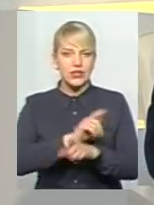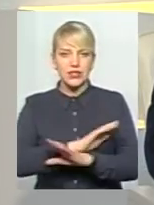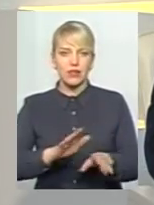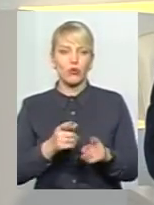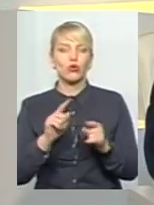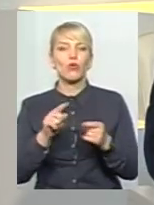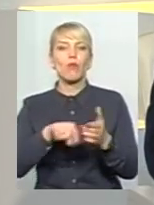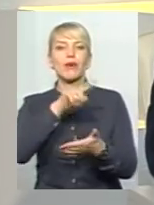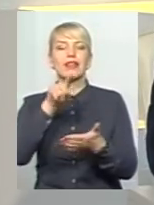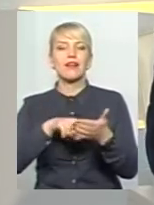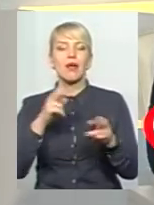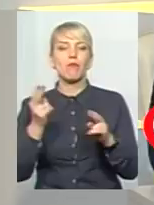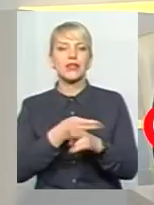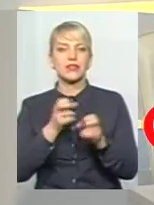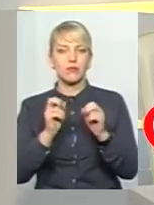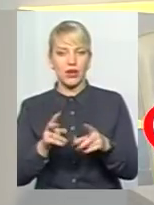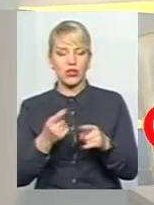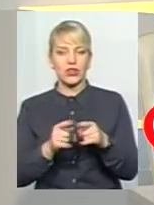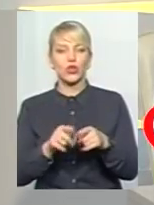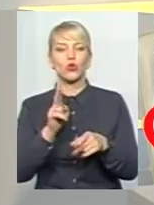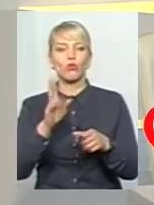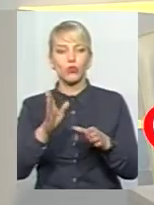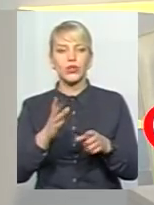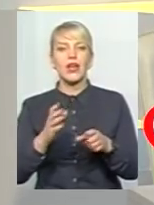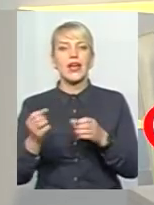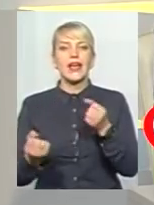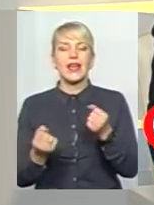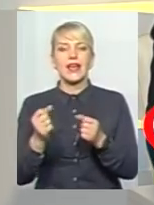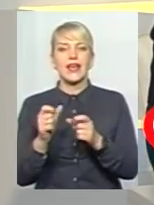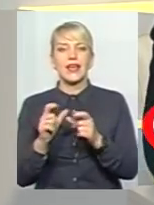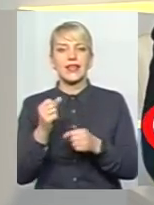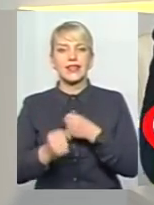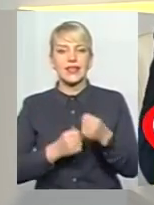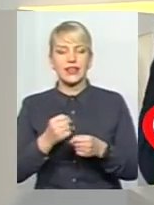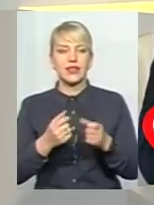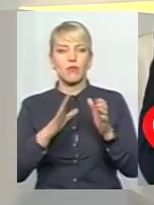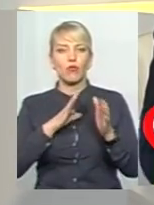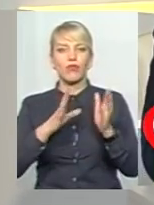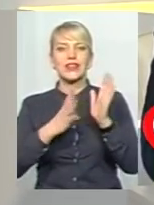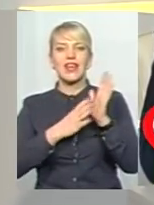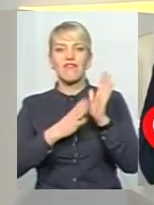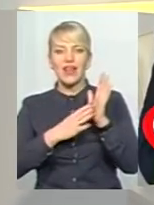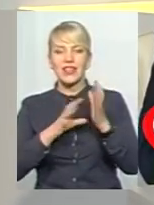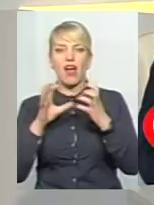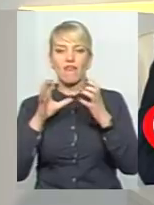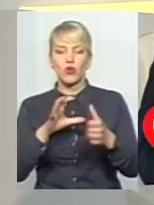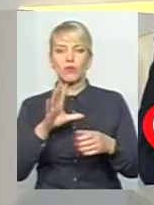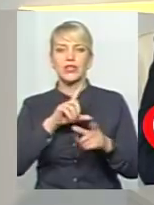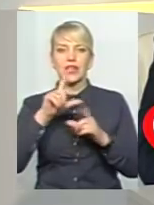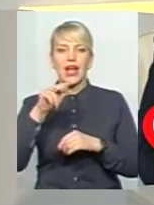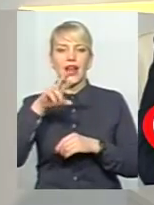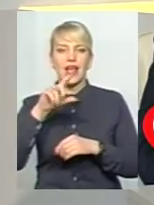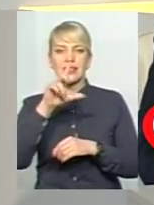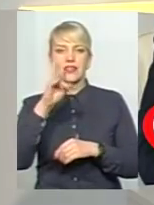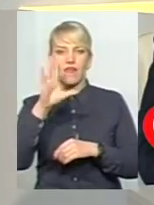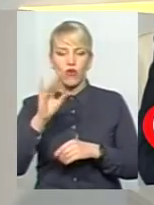Тому що це ж питання безпеки тих, хто буде в тому автобусі їхати. Я вже ж говорив, ми мали дев'ятий автобус, який їздив в Лезнево. Це закінчилося двома